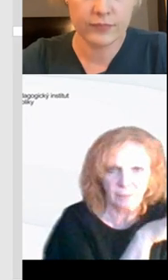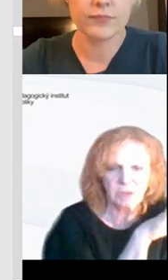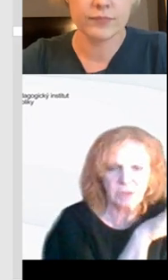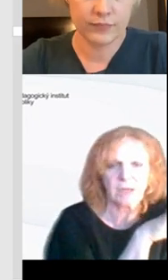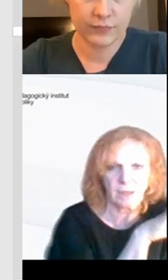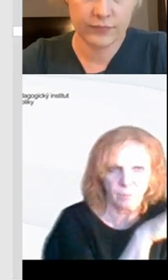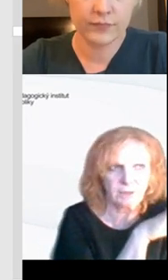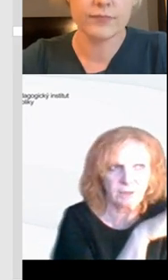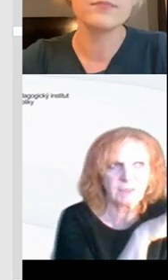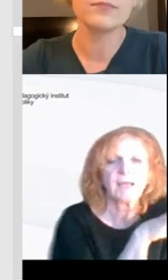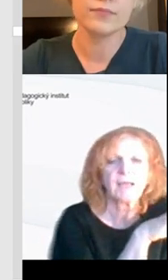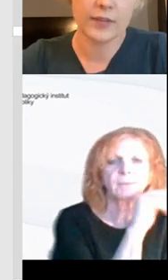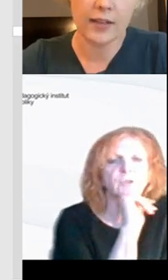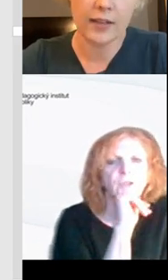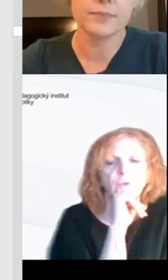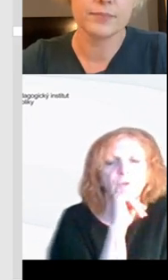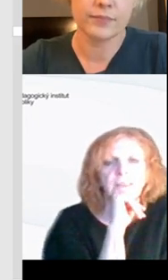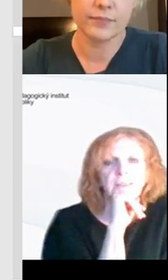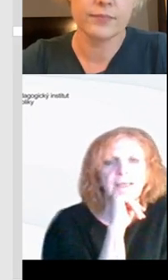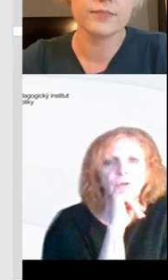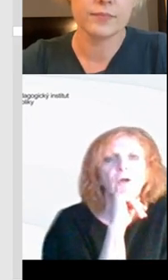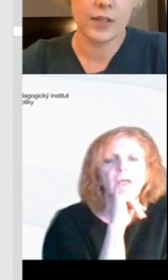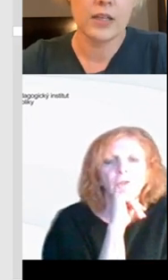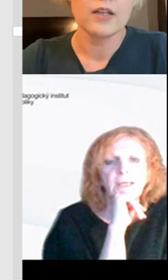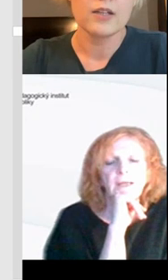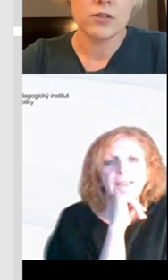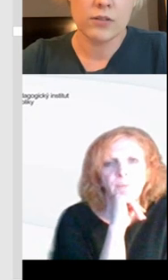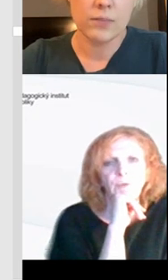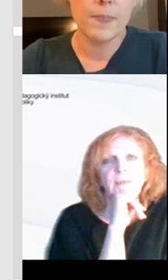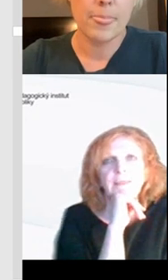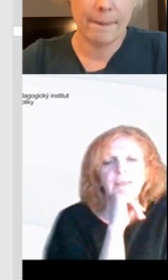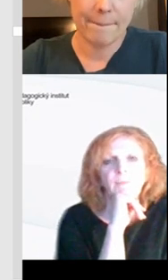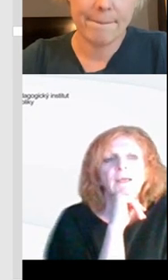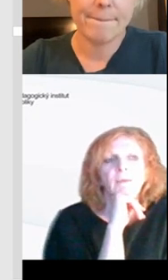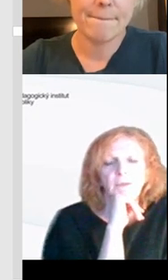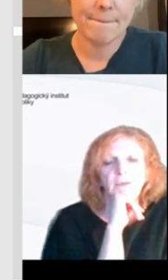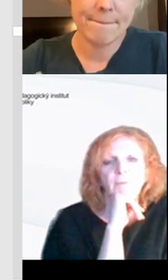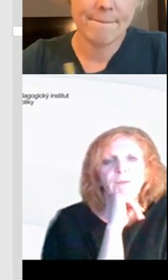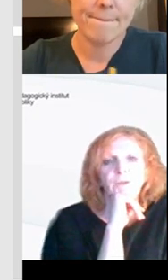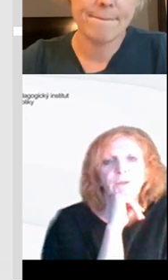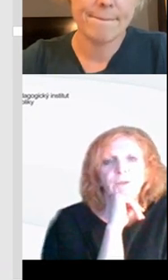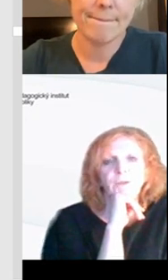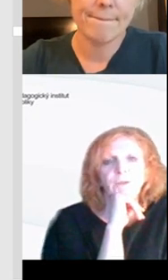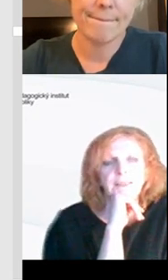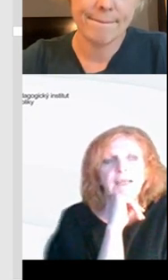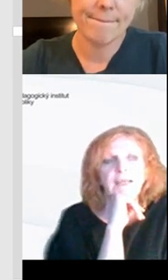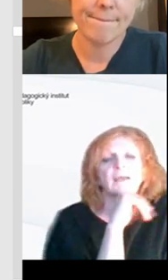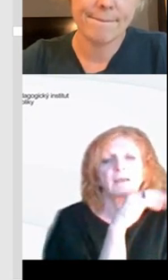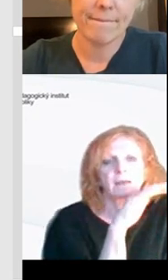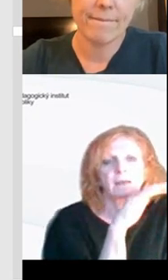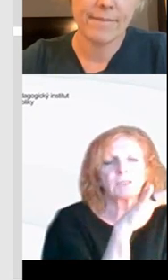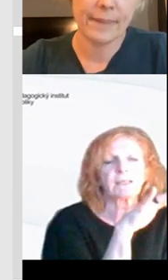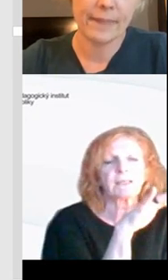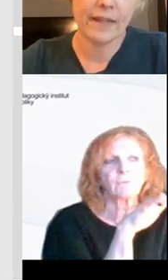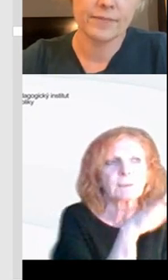prostě není na papíři, ale na obrazovce, ale přesto je to čtení jiné. To, že asi budeme s dětmi mluvit o tom, jak se